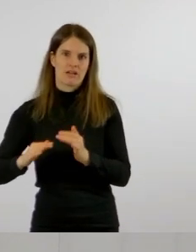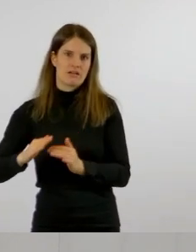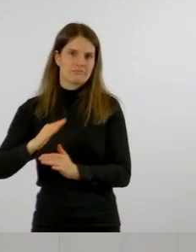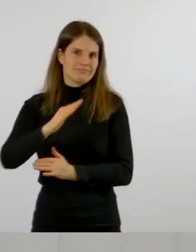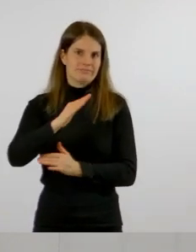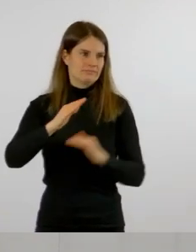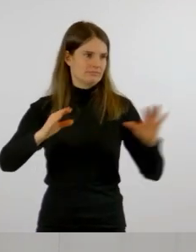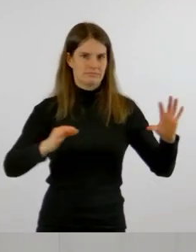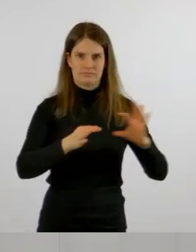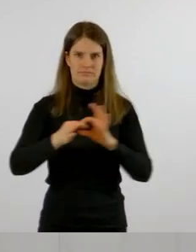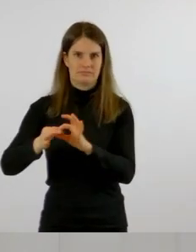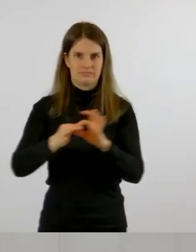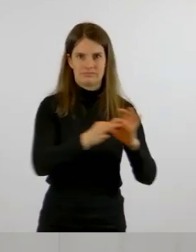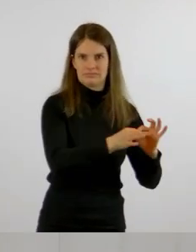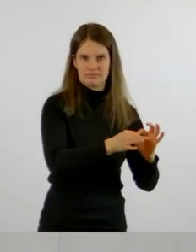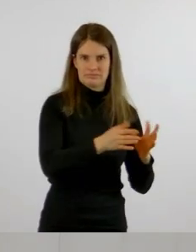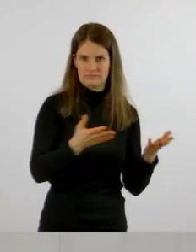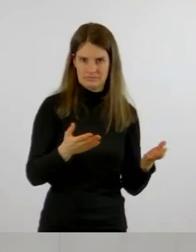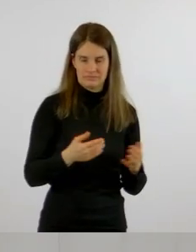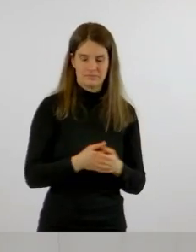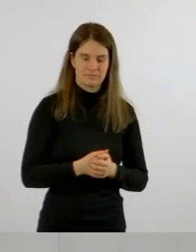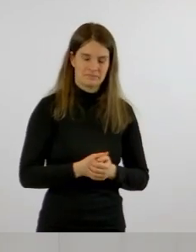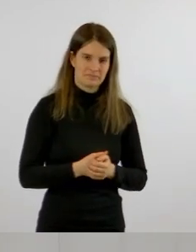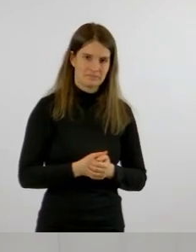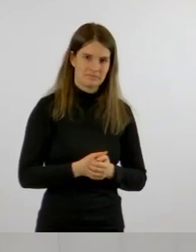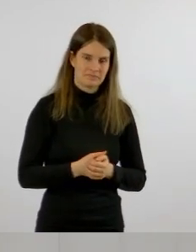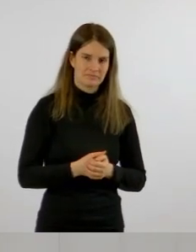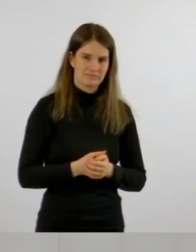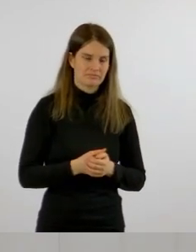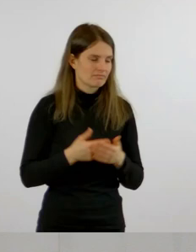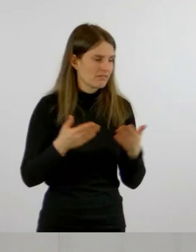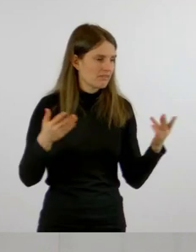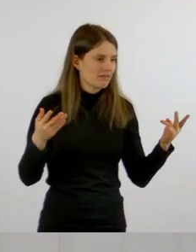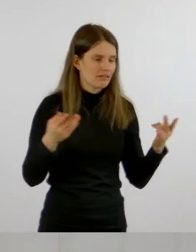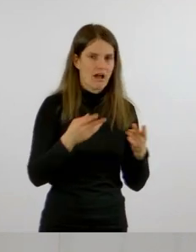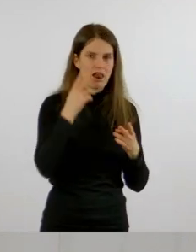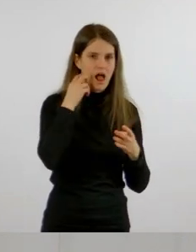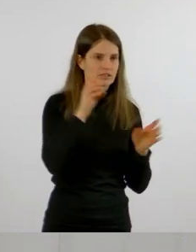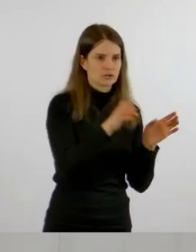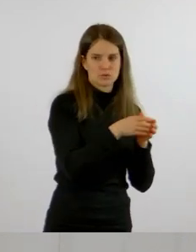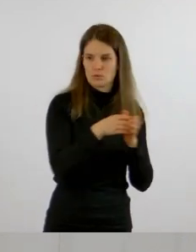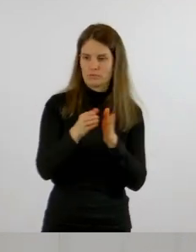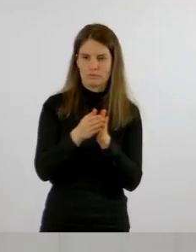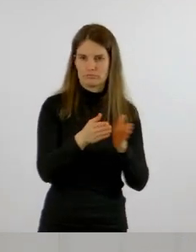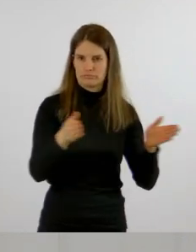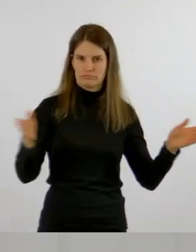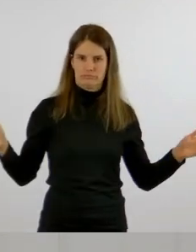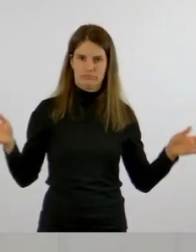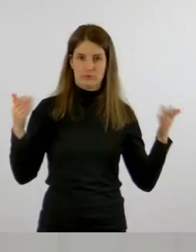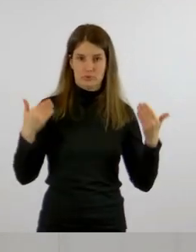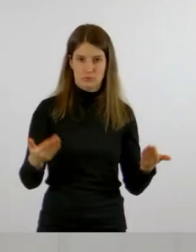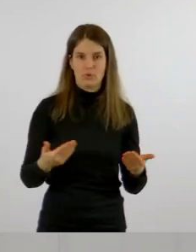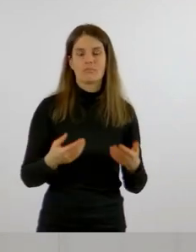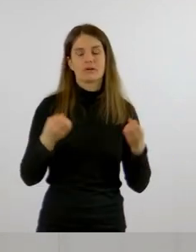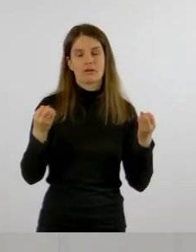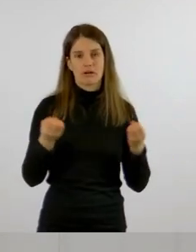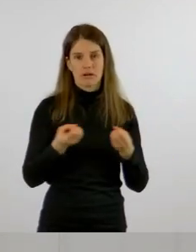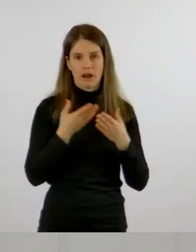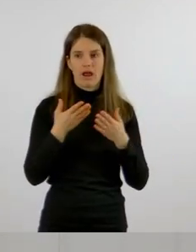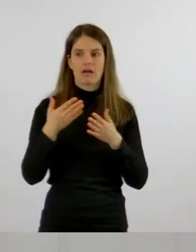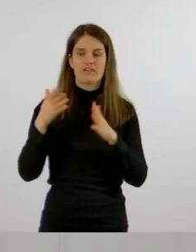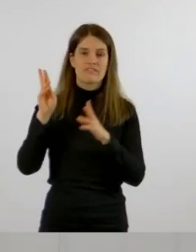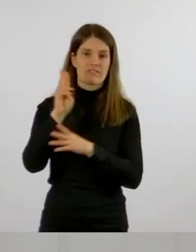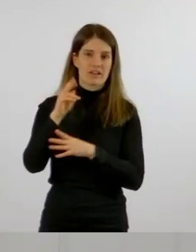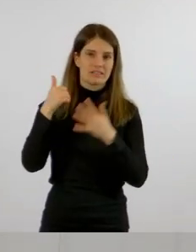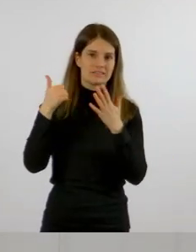die auch einer stationären Behandlung bedürfen. Das ist in allen Altersbereichen so, wobei natürlich das Risiko, ab 60